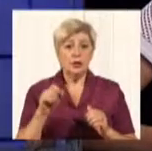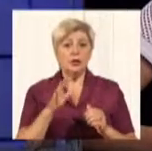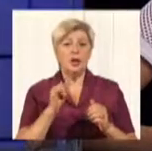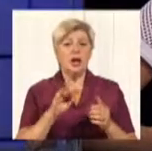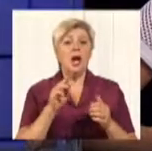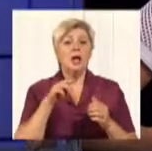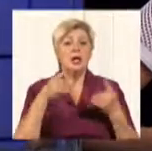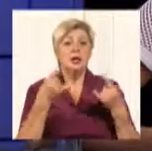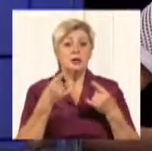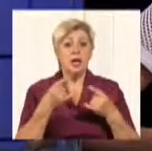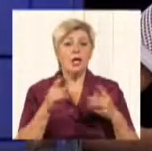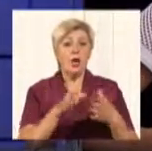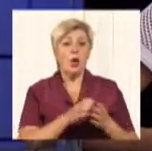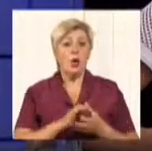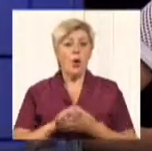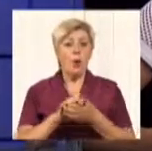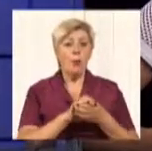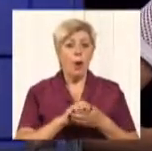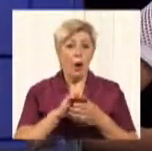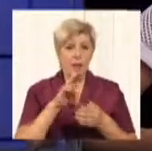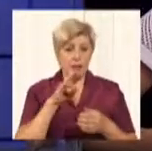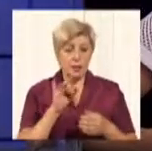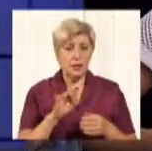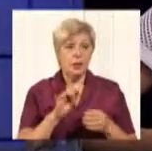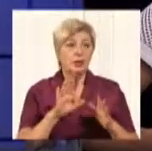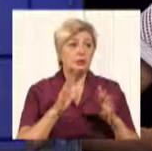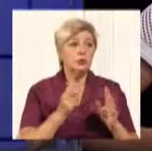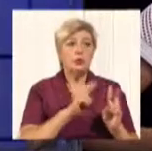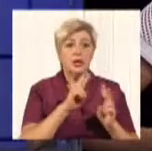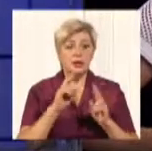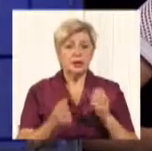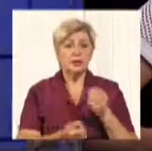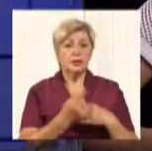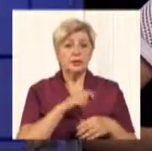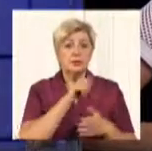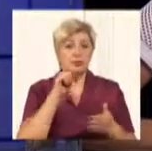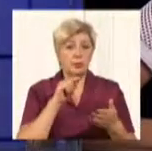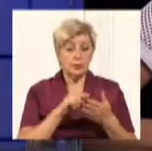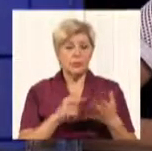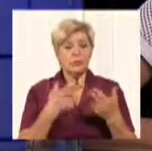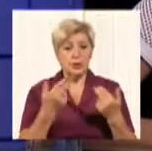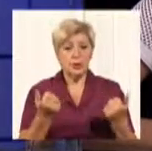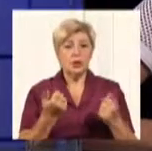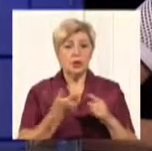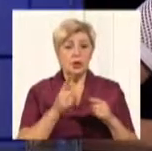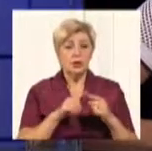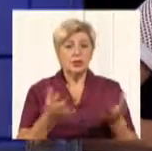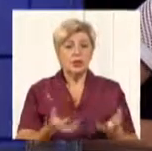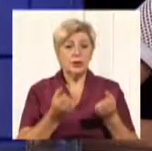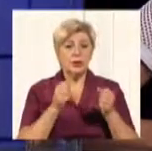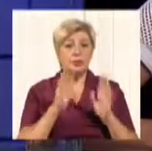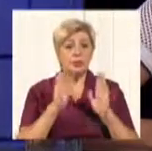підтримуватимемо також і телекомпаній, в яких будуть якісь питання стосовно цього переходу. Так, звісно, ця підтримка буде, вона